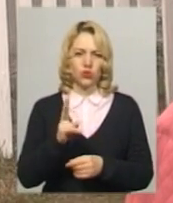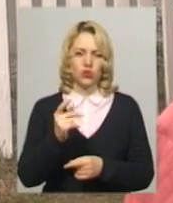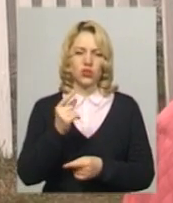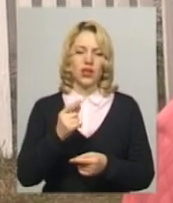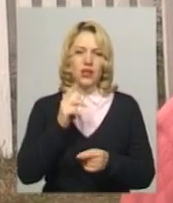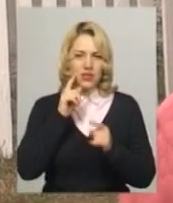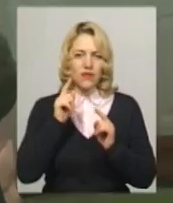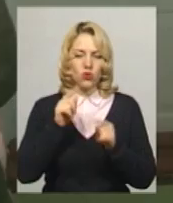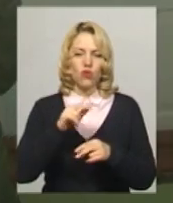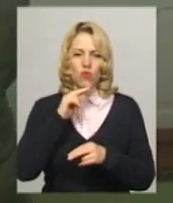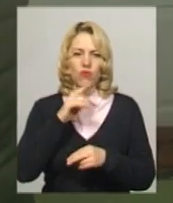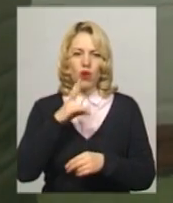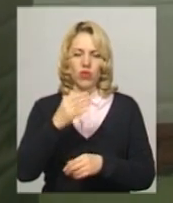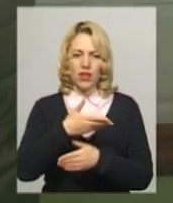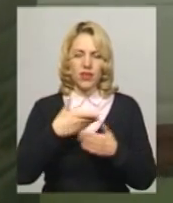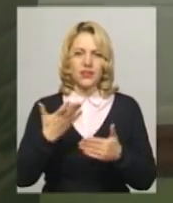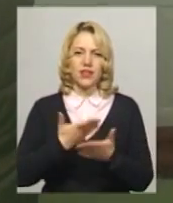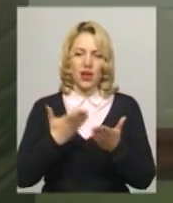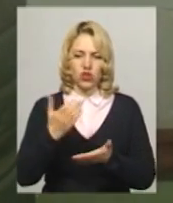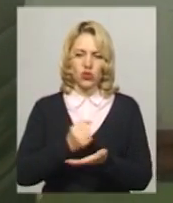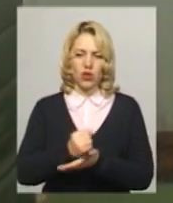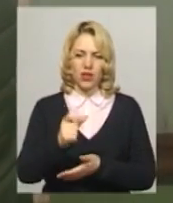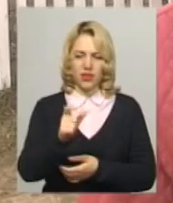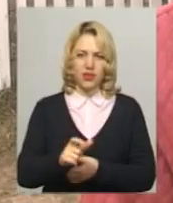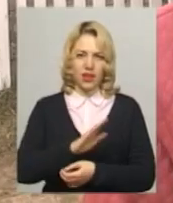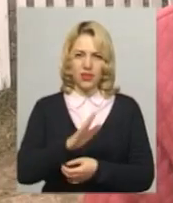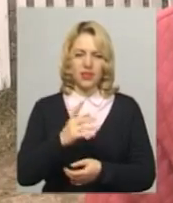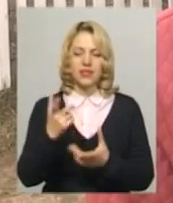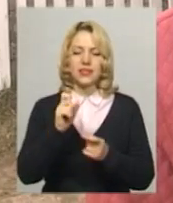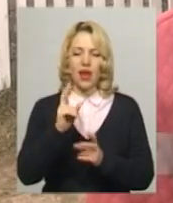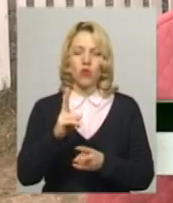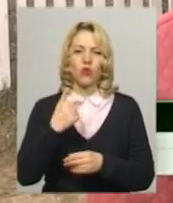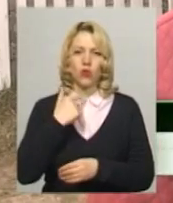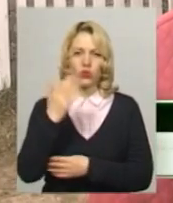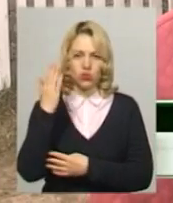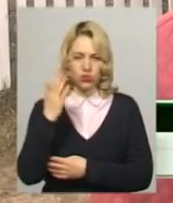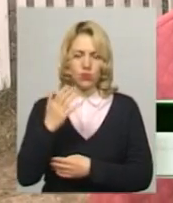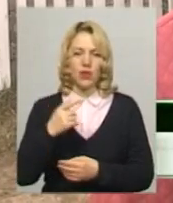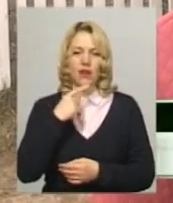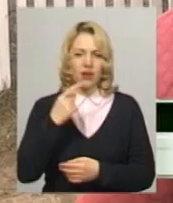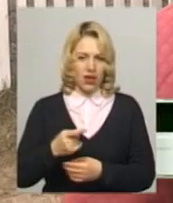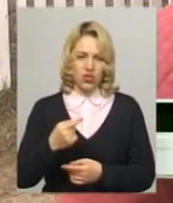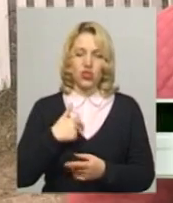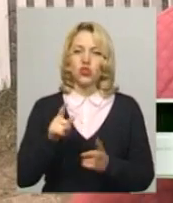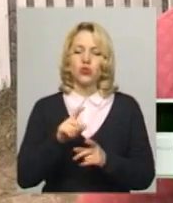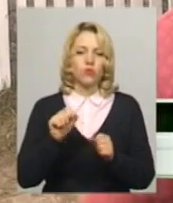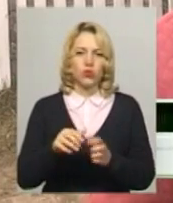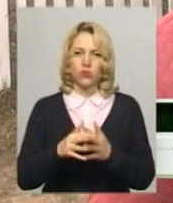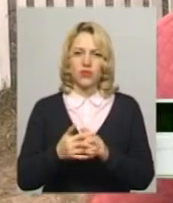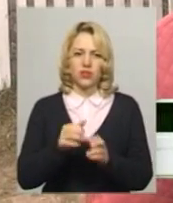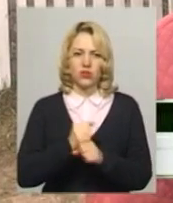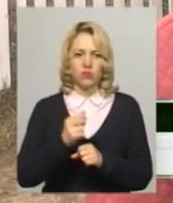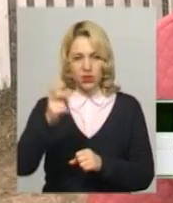увагу на нас. Якщо кандидат, за якого голосує, не пройде, каже. Що ми можемо в селі зробити? Це Київ,